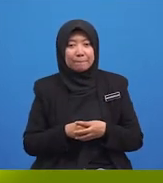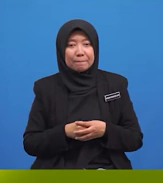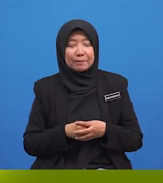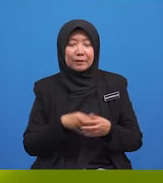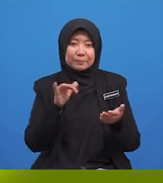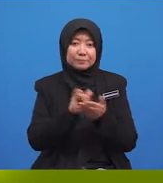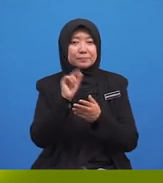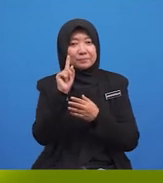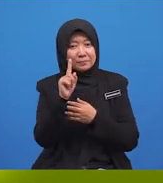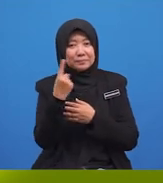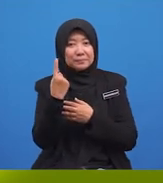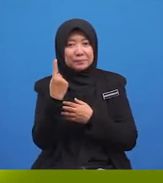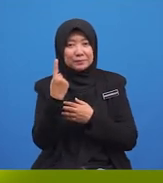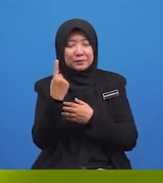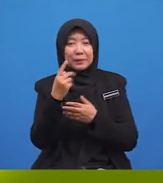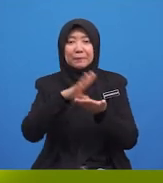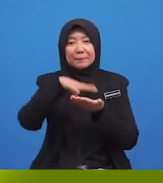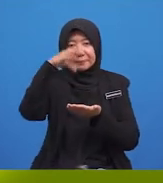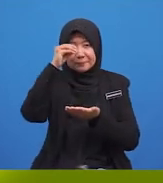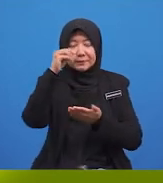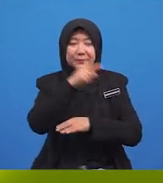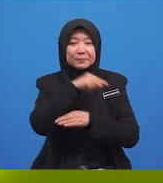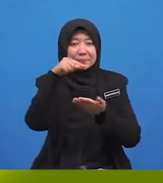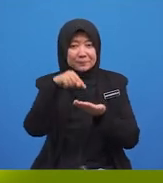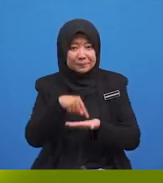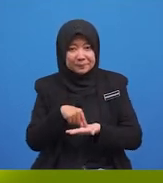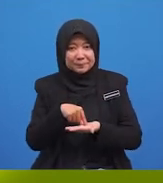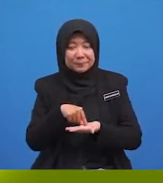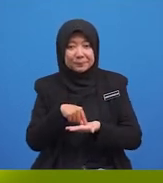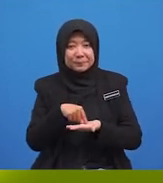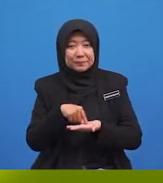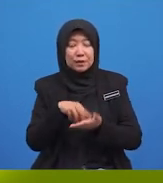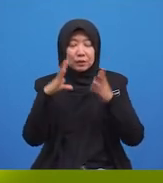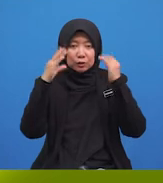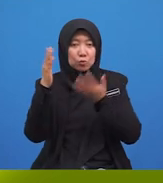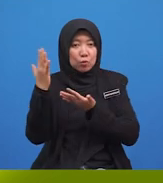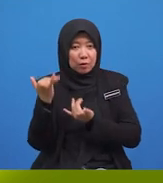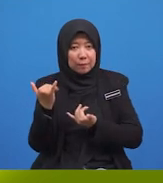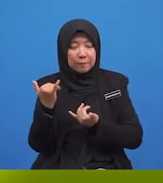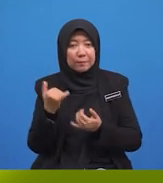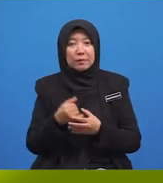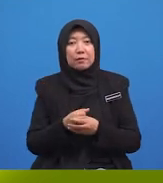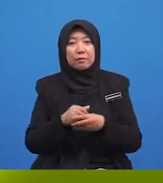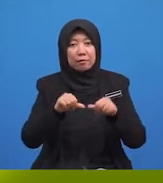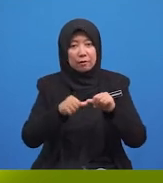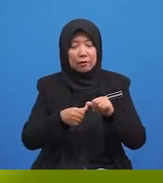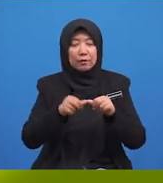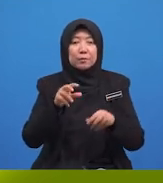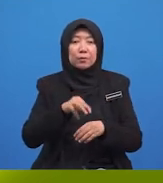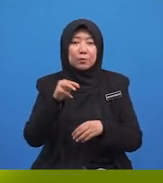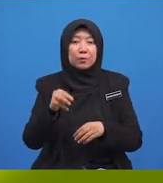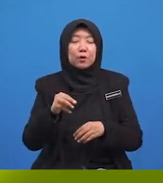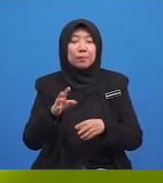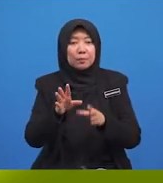Sekian sahaja sesi pembelajaran kita pada hari ini. Cikgu berharap agar murid-murid berjaya